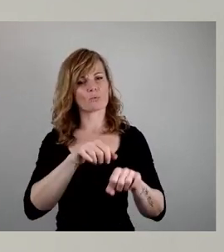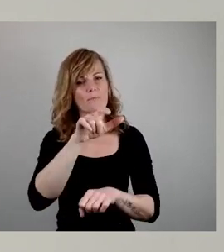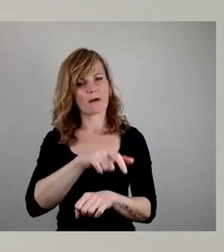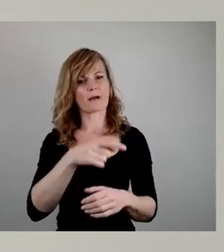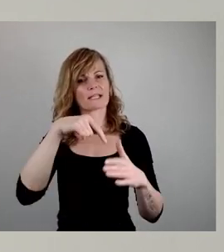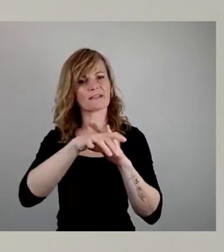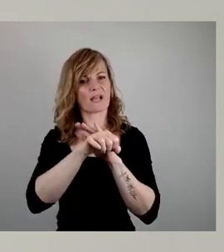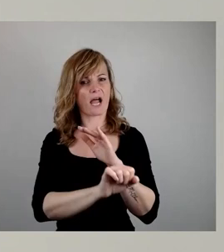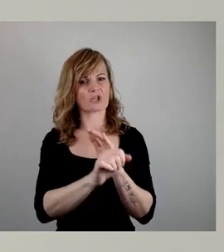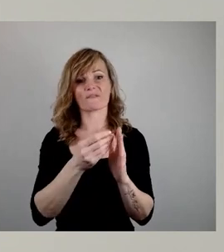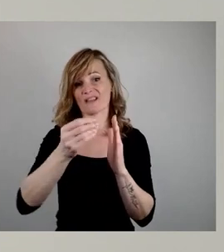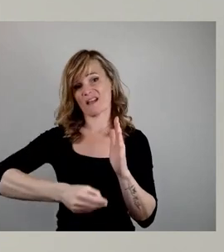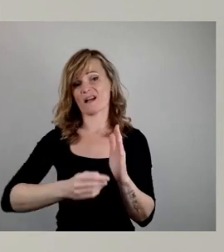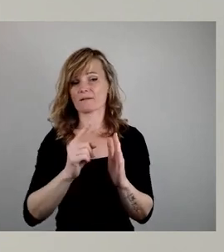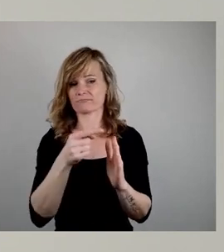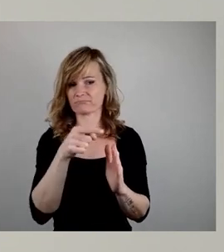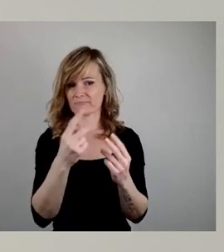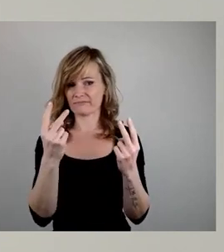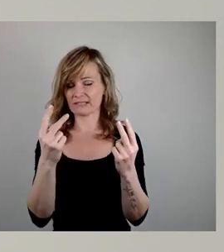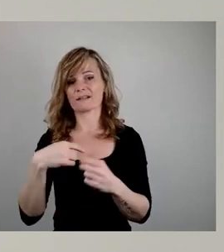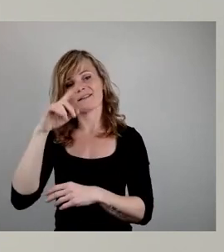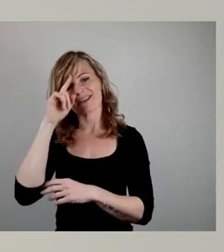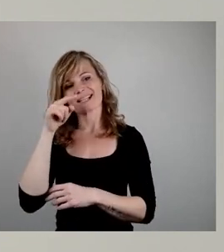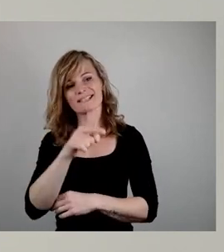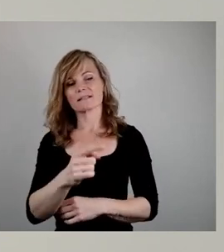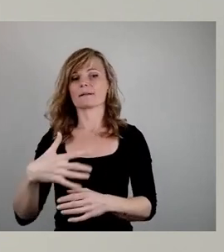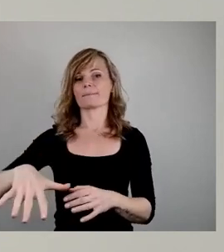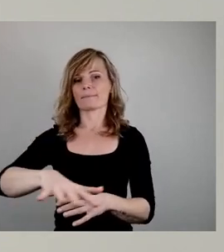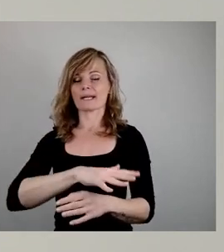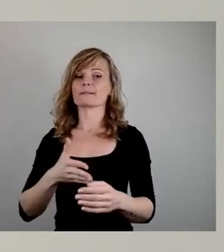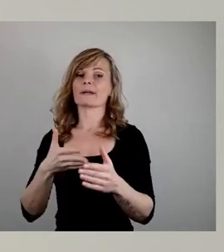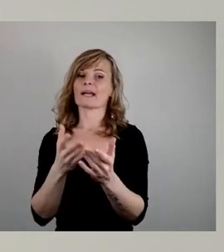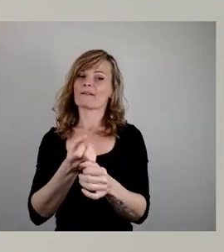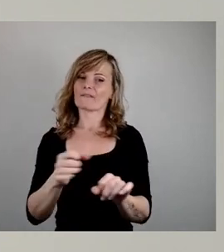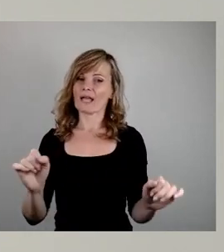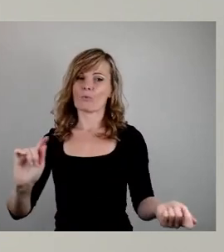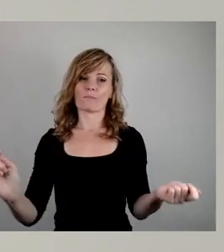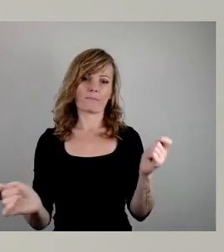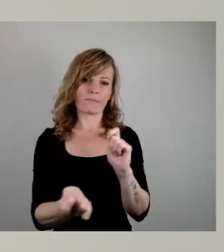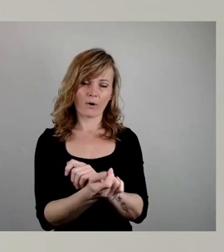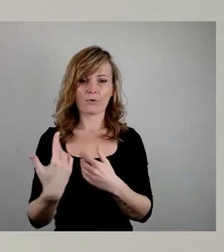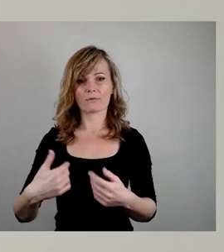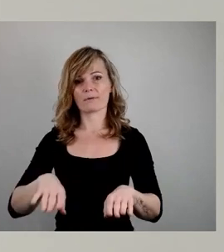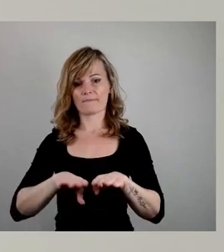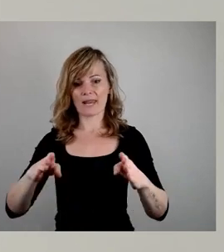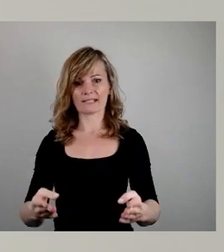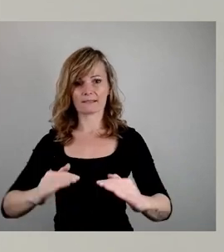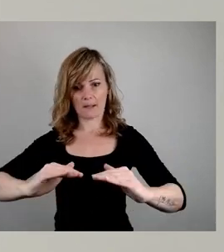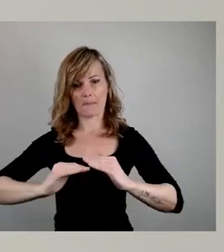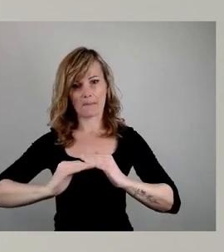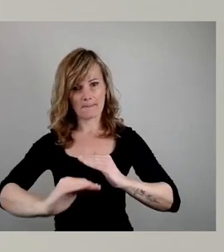Sie wissen ja, dass der Platz barrierefrei umgebaut wurde mit geschnittenem Pflaster und dass vor allen Dingen die ganze